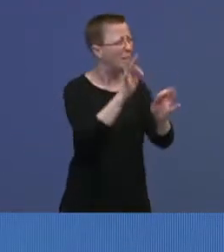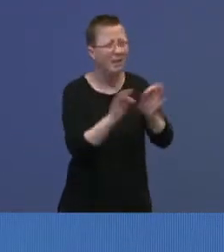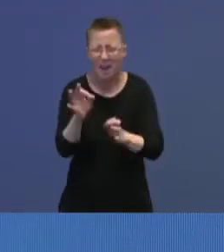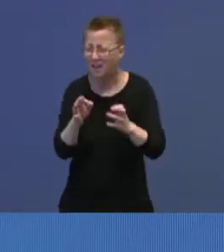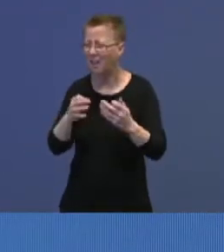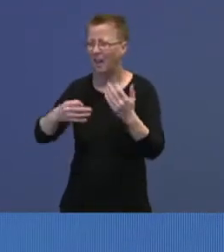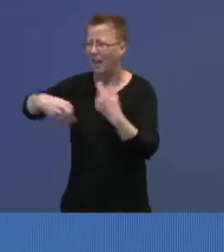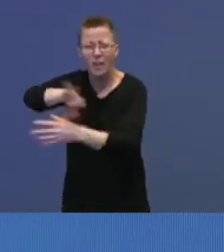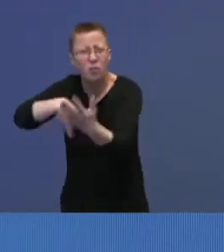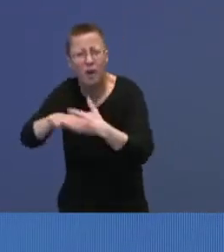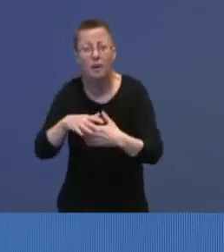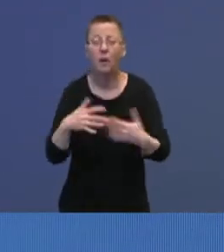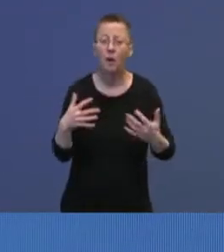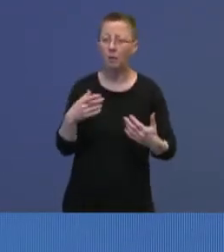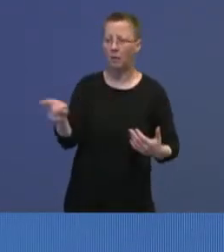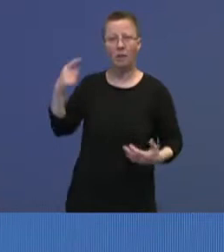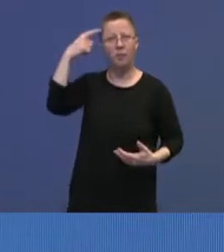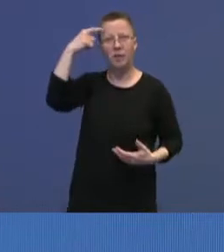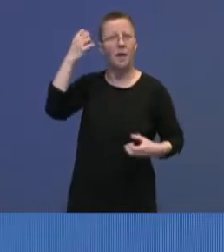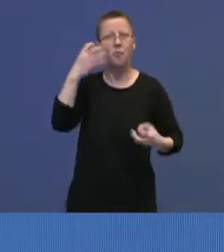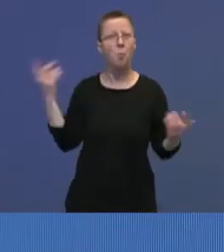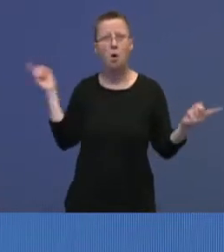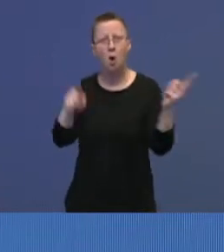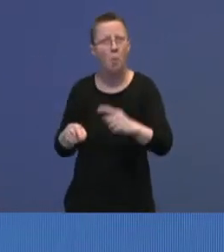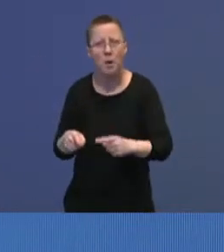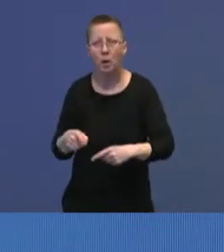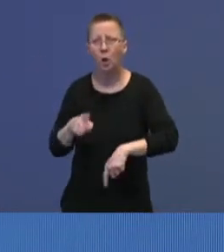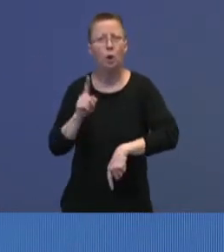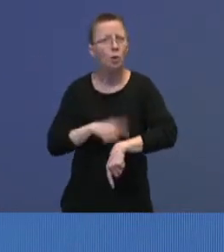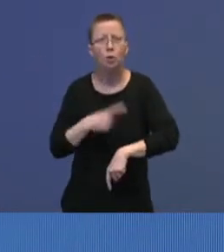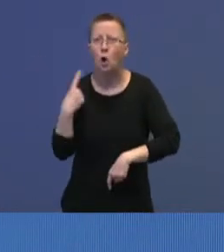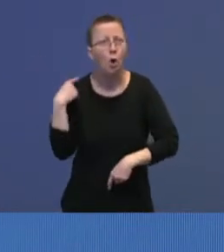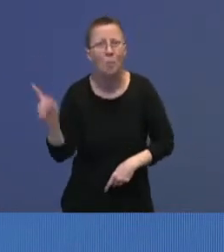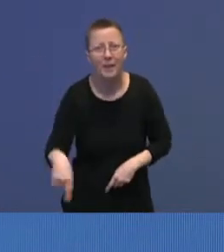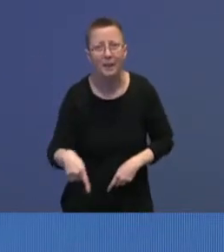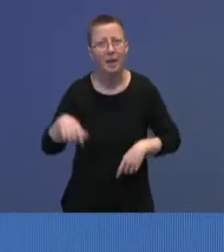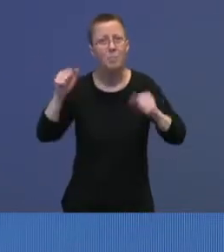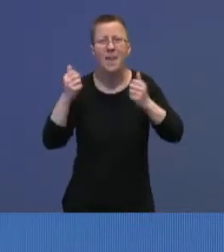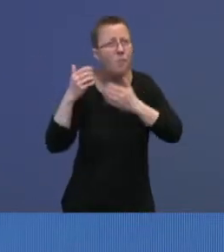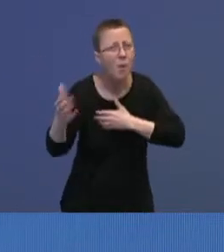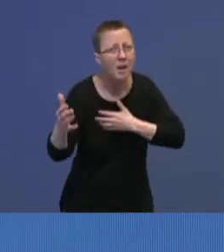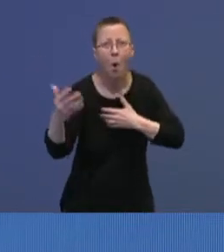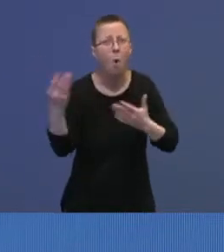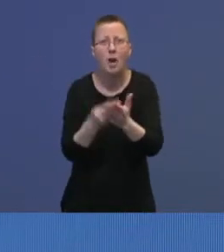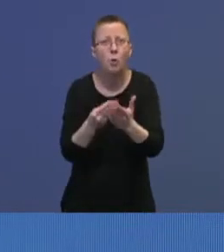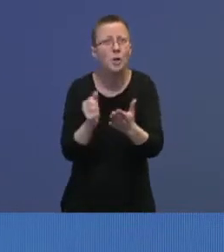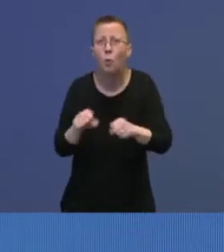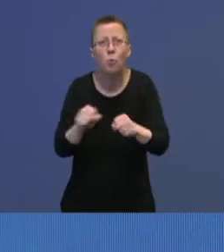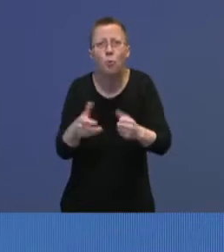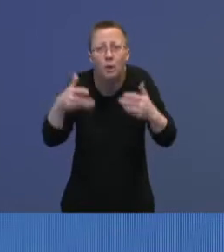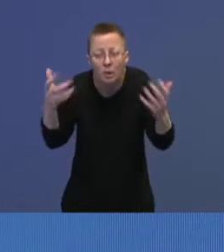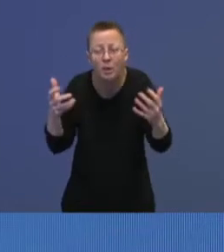koordinering, involvering, når man ikke vet hvor mange som kommer, når de kommer, hvor lenge de skal bli, eller hva det vil koste kommunen.